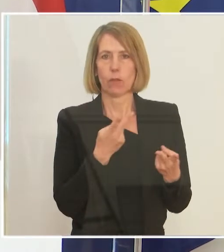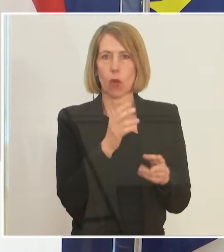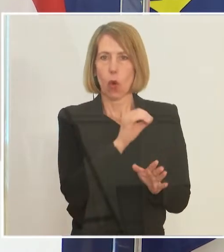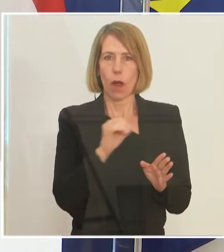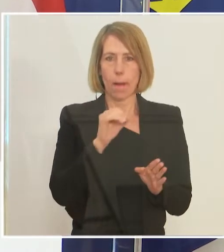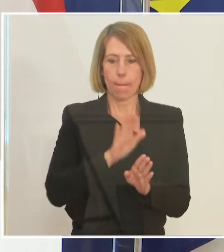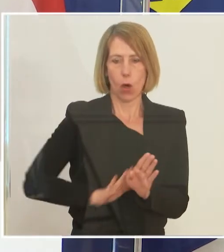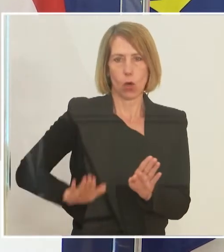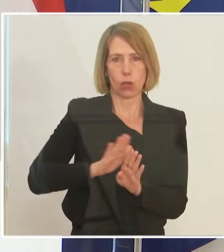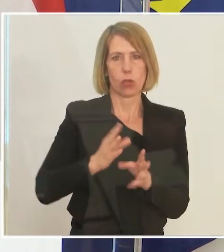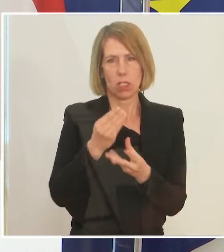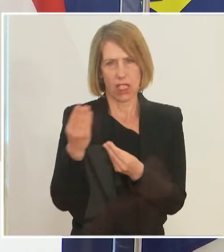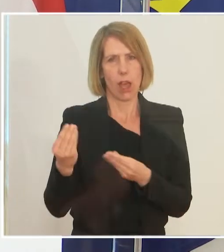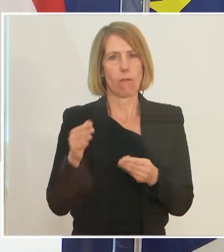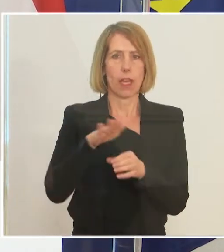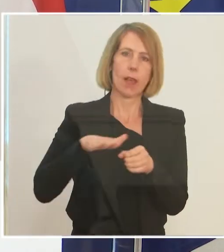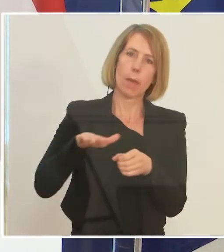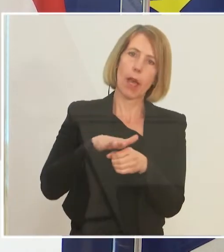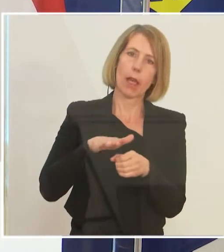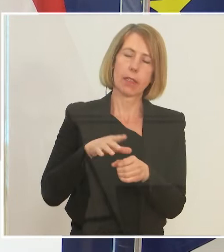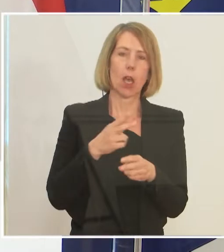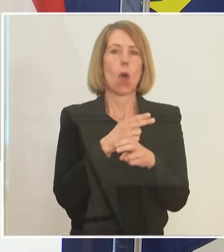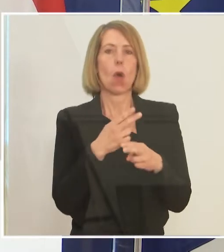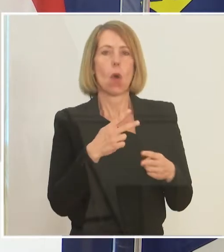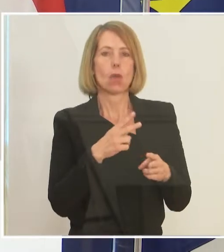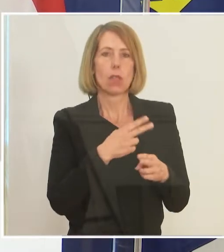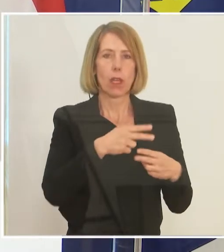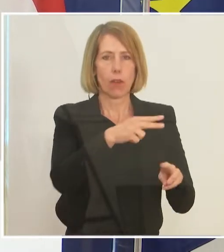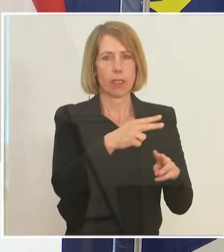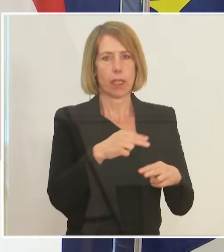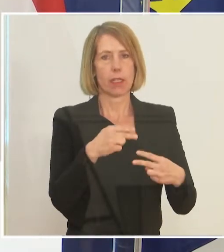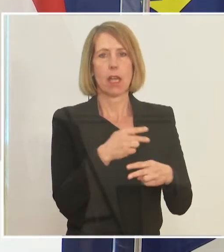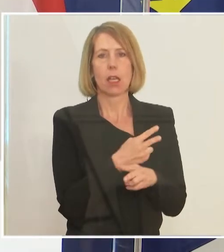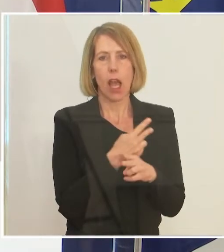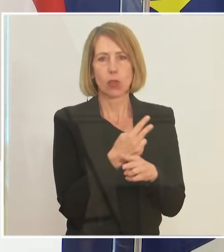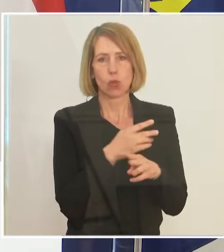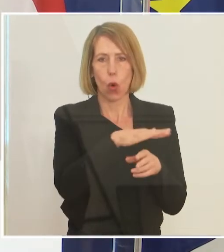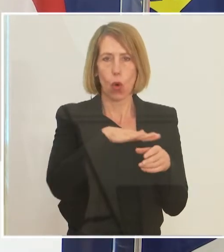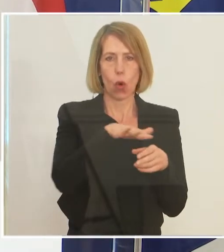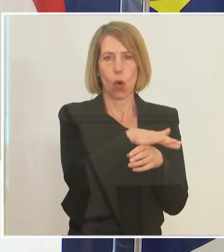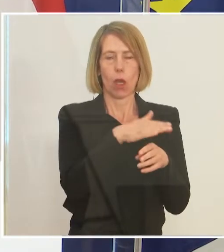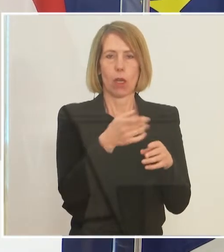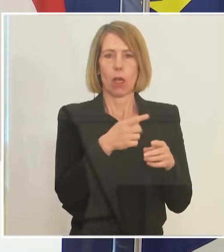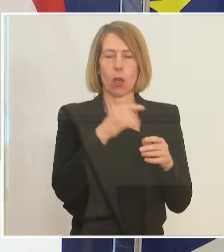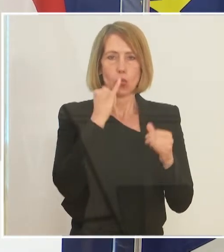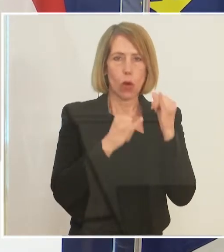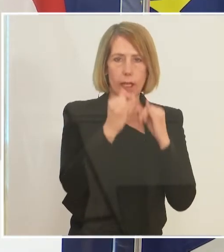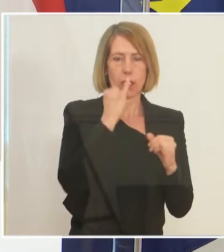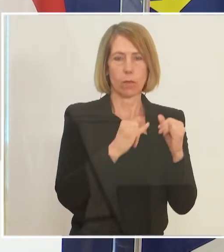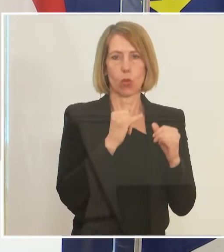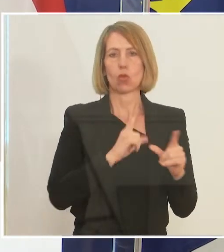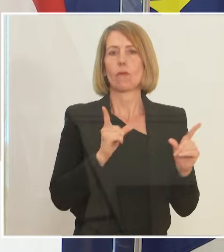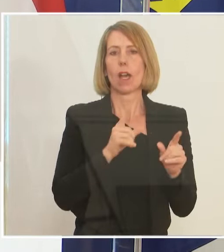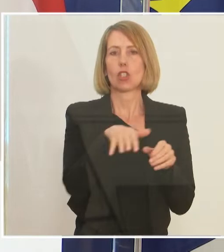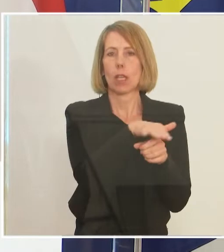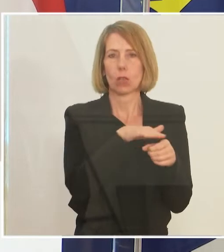jetzt noch sehr viele Bereiche. In ganz Österreich natürlich auch weiter die Gastro, der Tourismus, die Veranstaltungsbranche.